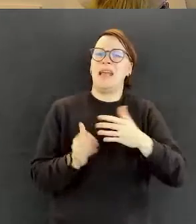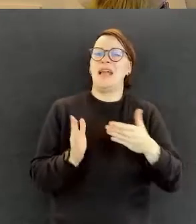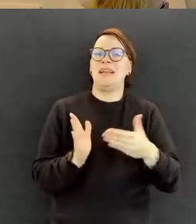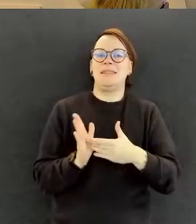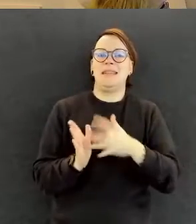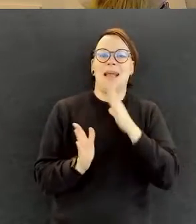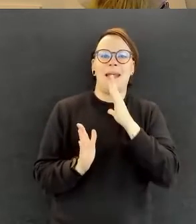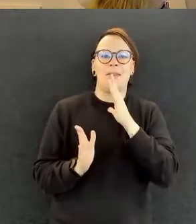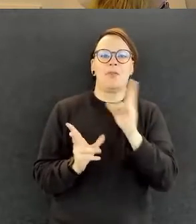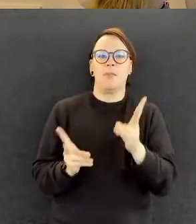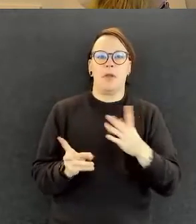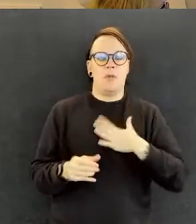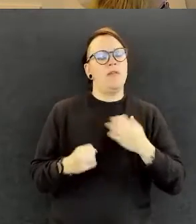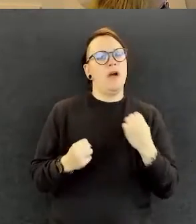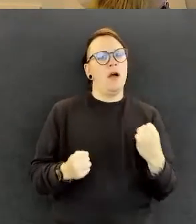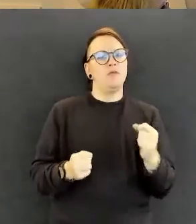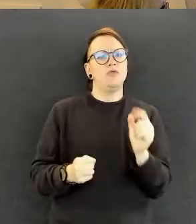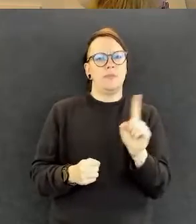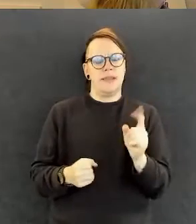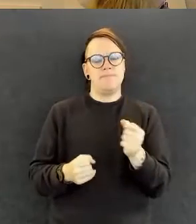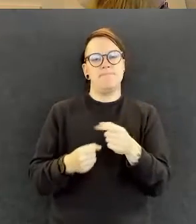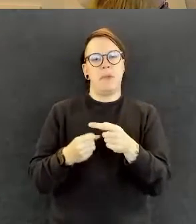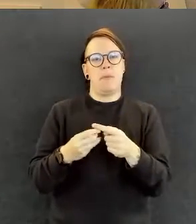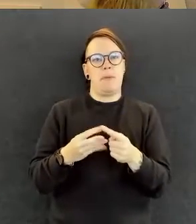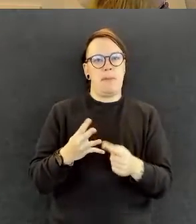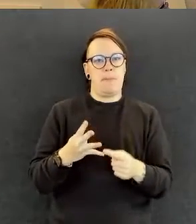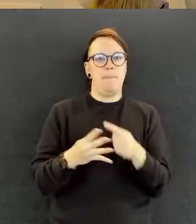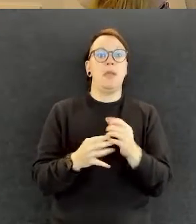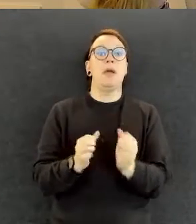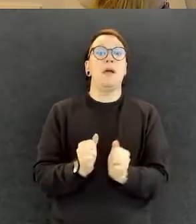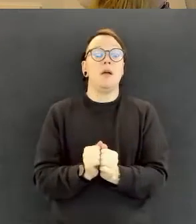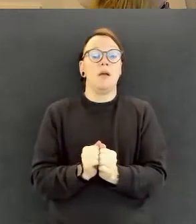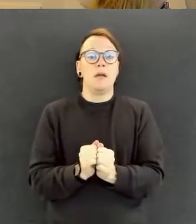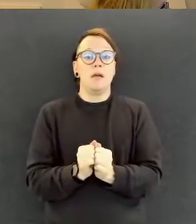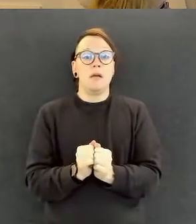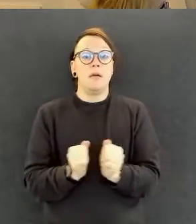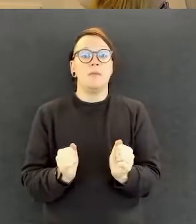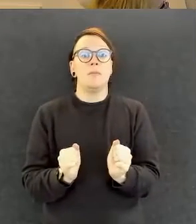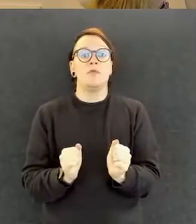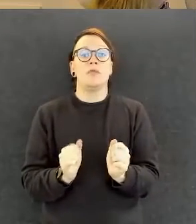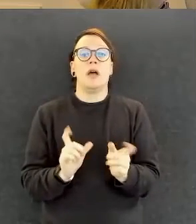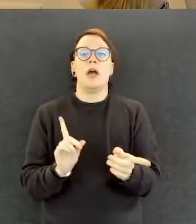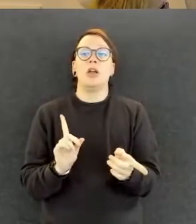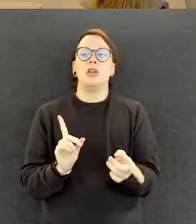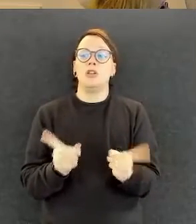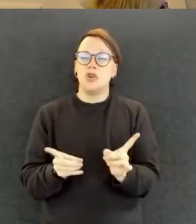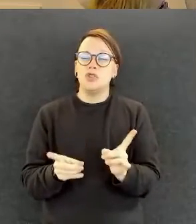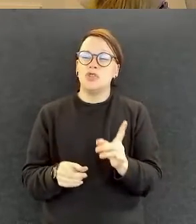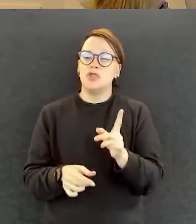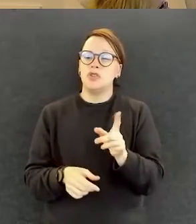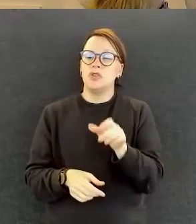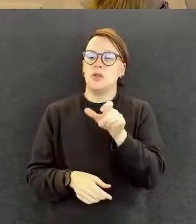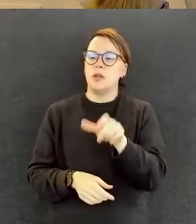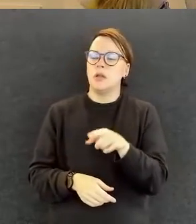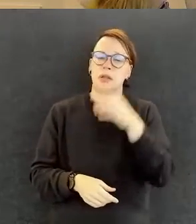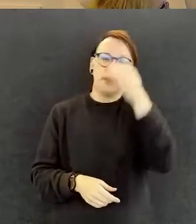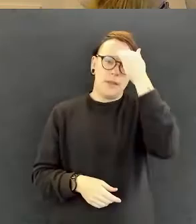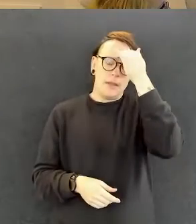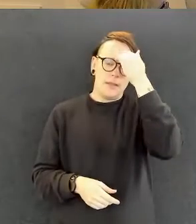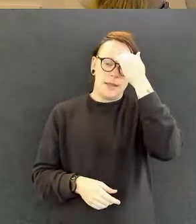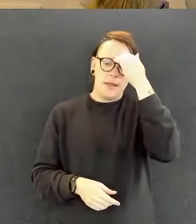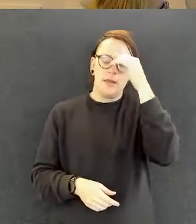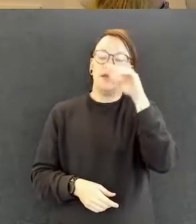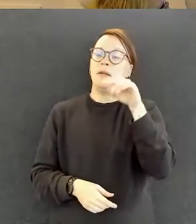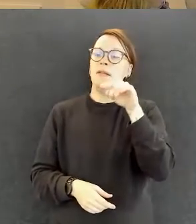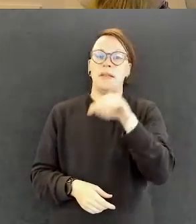Mutta sitten jos ajatellaan, että okei, että sulla on selville se, että tämä on se mitä mä haluan ja tämä on se mitä mä osaan